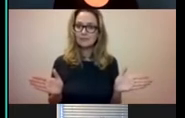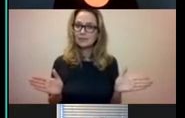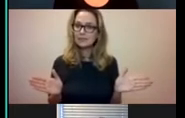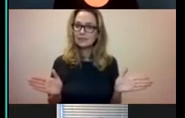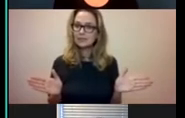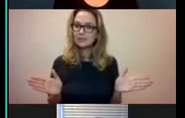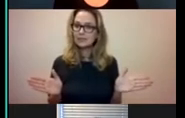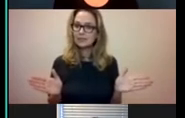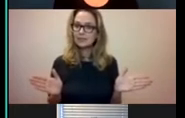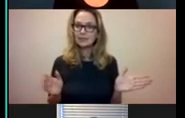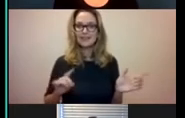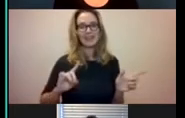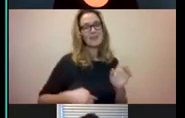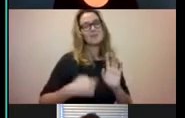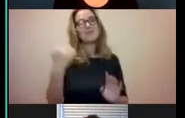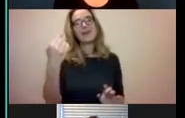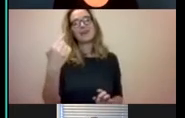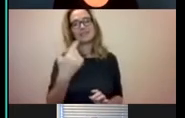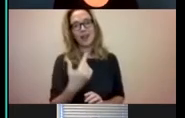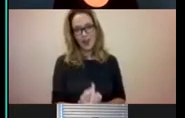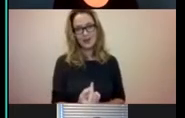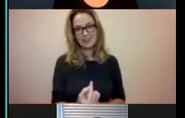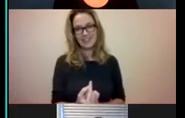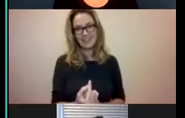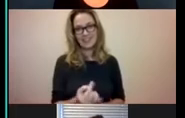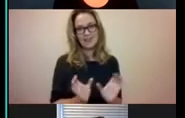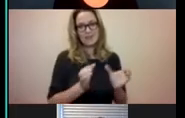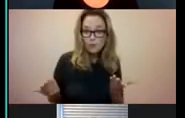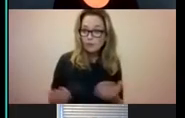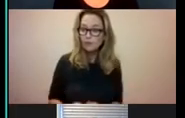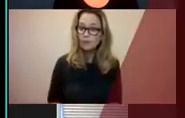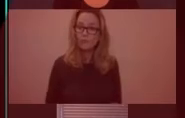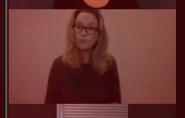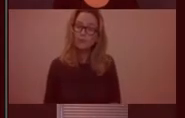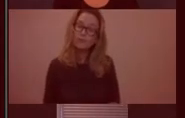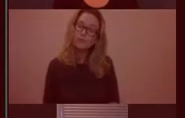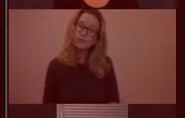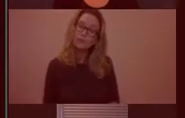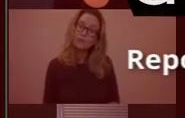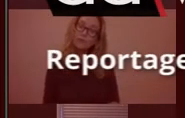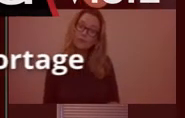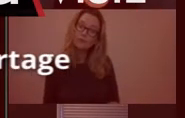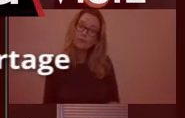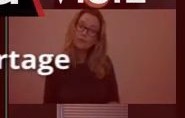met voorsprong ook de leukste, zeg maar, meeting om bij te wonen. Ik ben